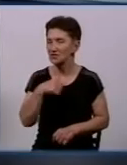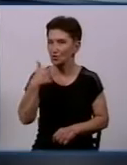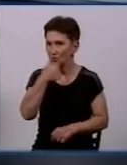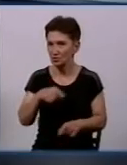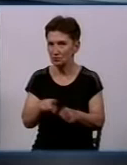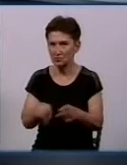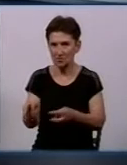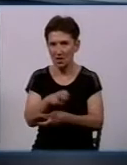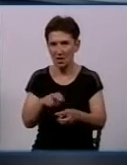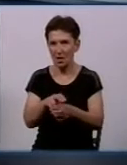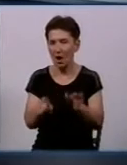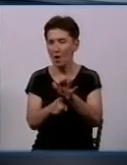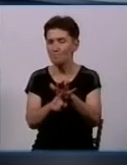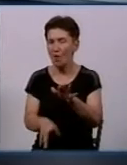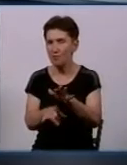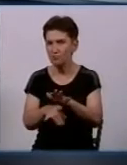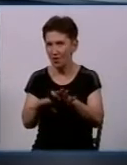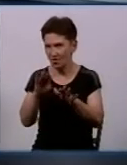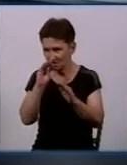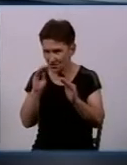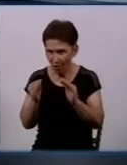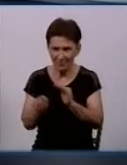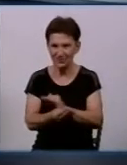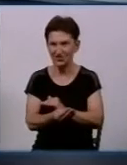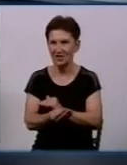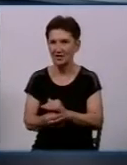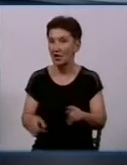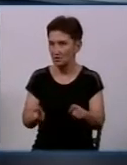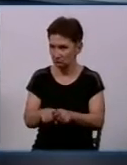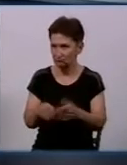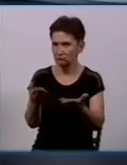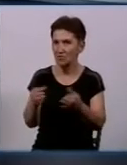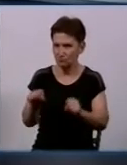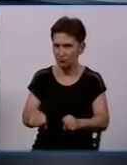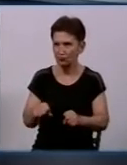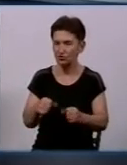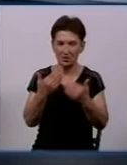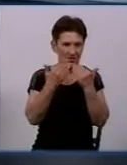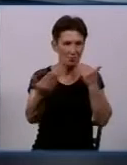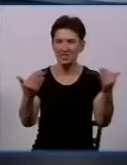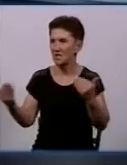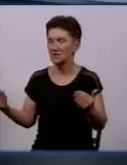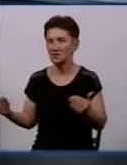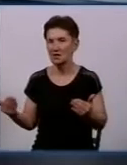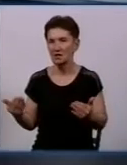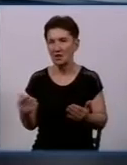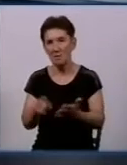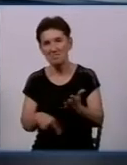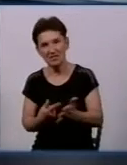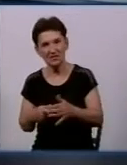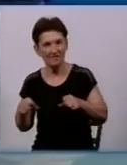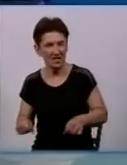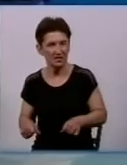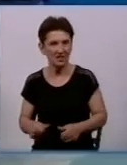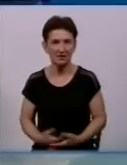мережею бомбосховищу Кропивницькому, тому що тоді це справді було актуально. От про гідранти. Це можна запитати, і до кого звернутися? Міська влада? Я думаю,